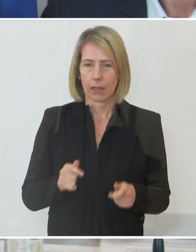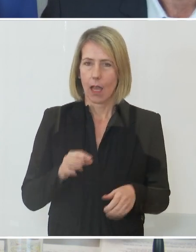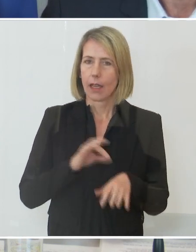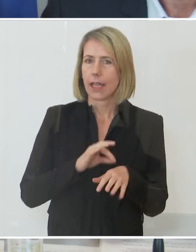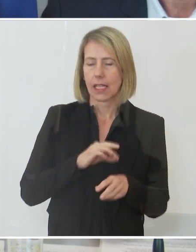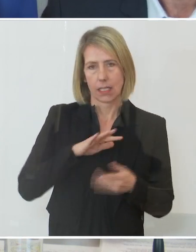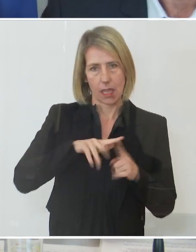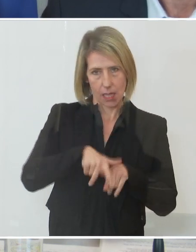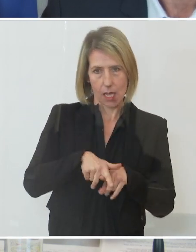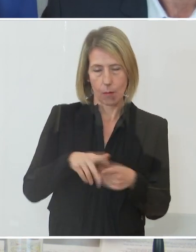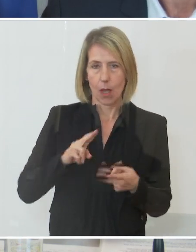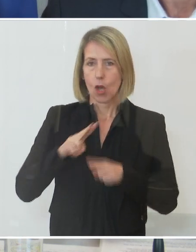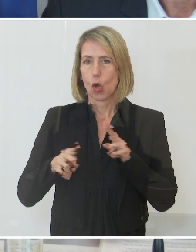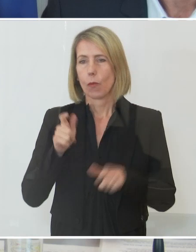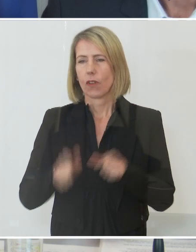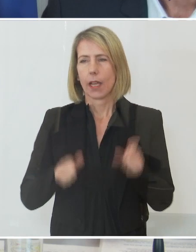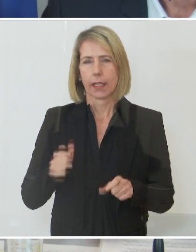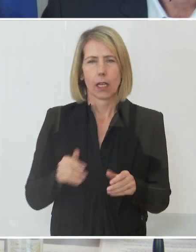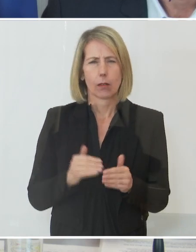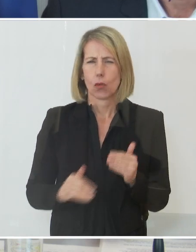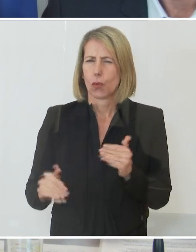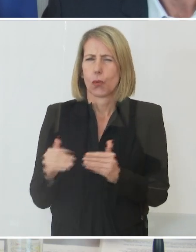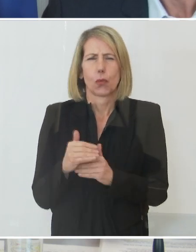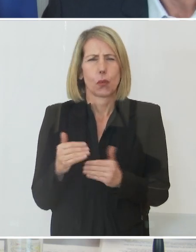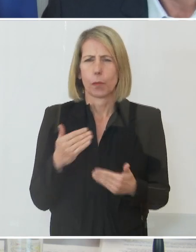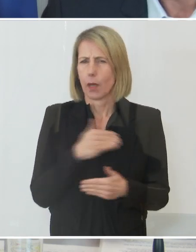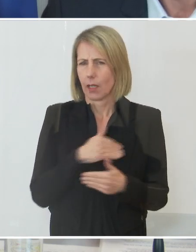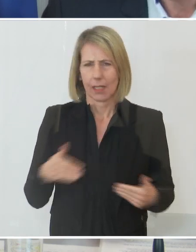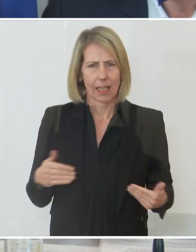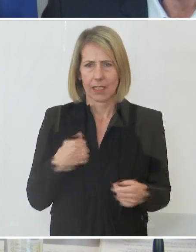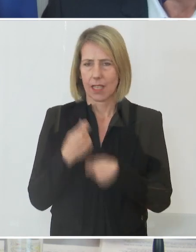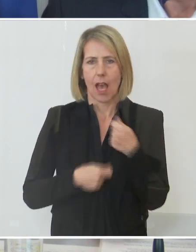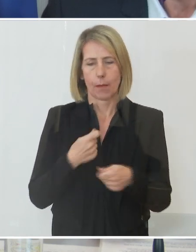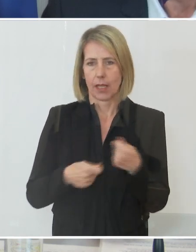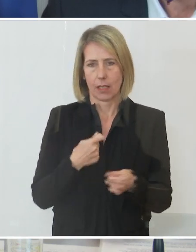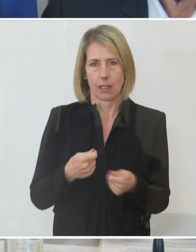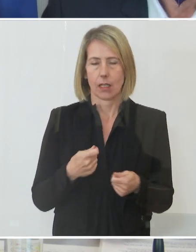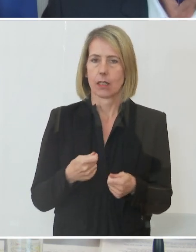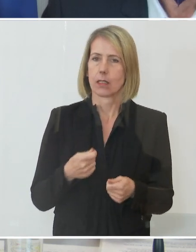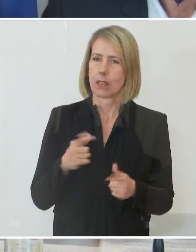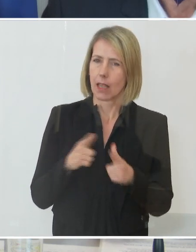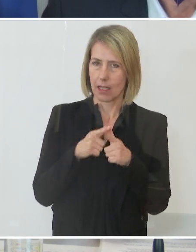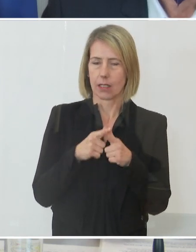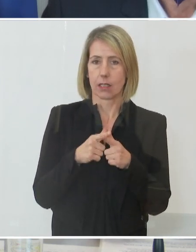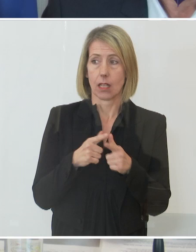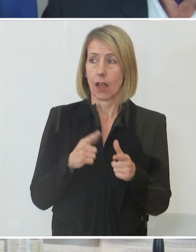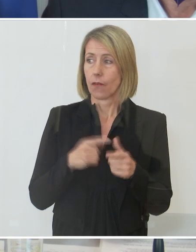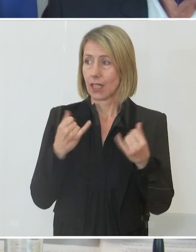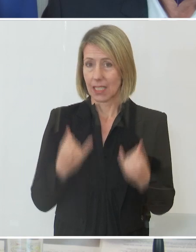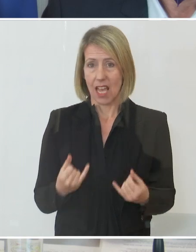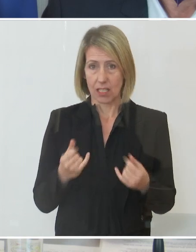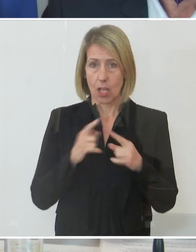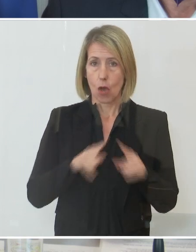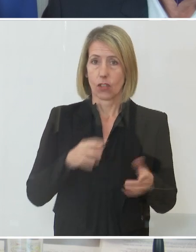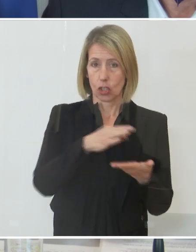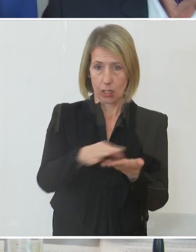auch die Pflegerinnen und Pfleger derzeit Übermenschliches leisten. Und dass es für mich völlig unakzeptabel ist, wenn es jetzt an verschiedenen